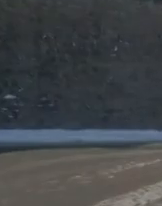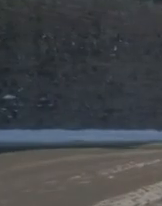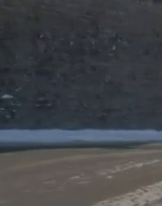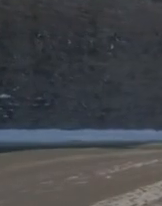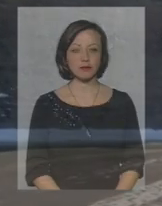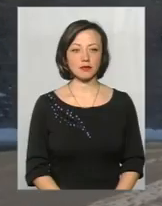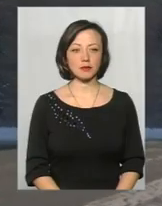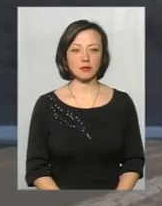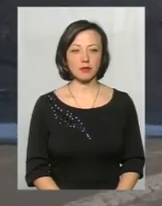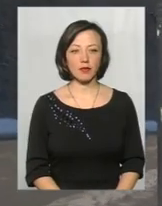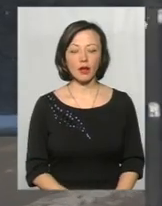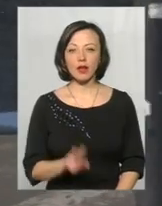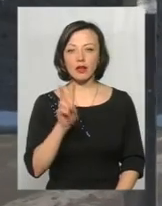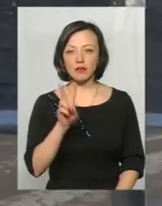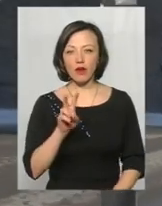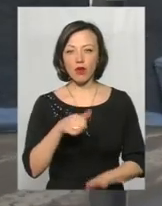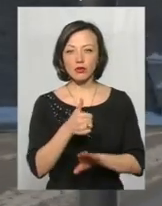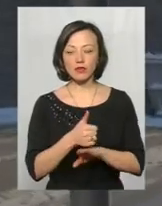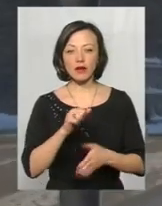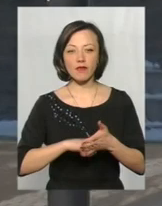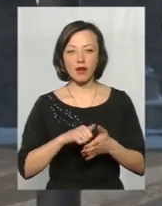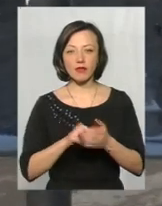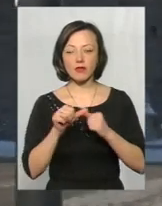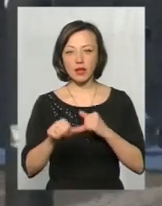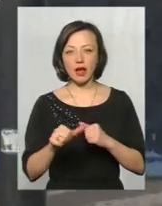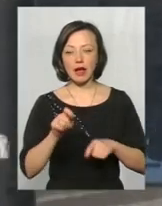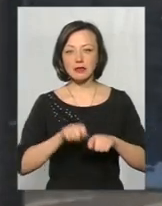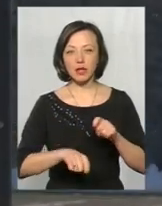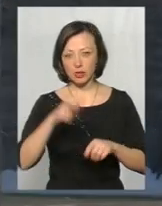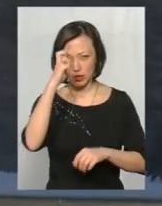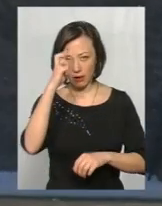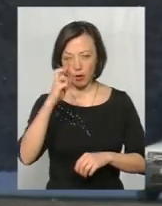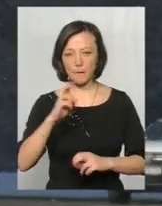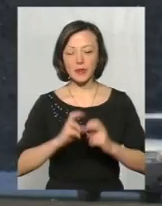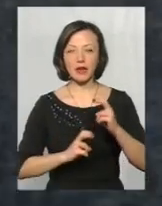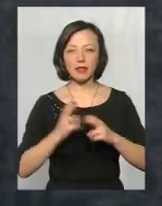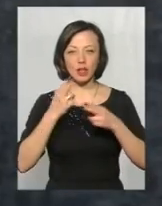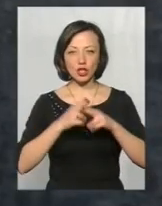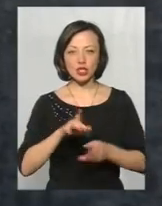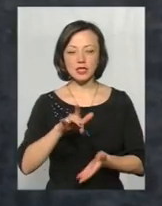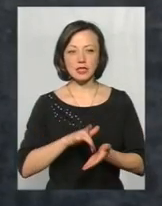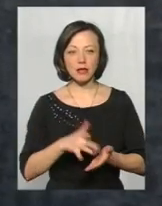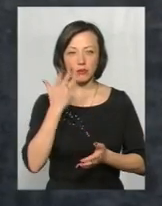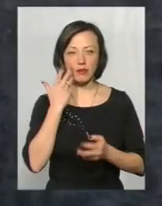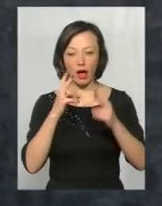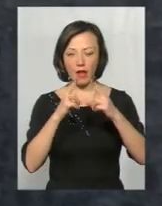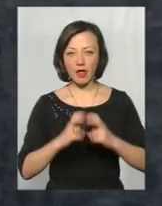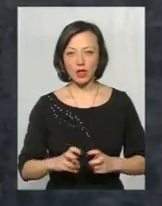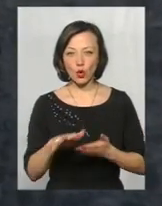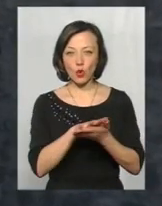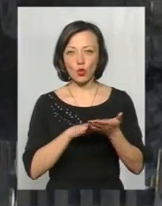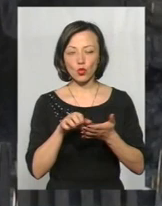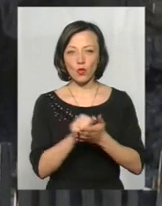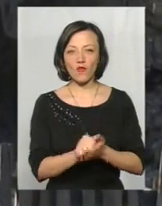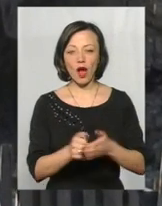Два основних фактора виокремили експерти державного підприємства «Подільський експертно-технічний центр» при аналізі руйнування муру